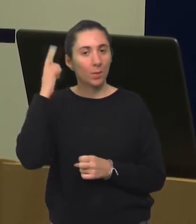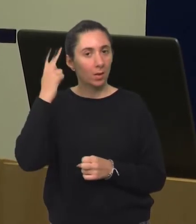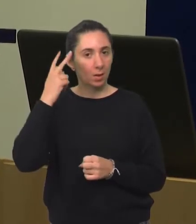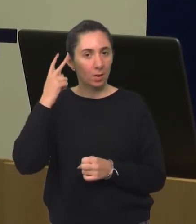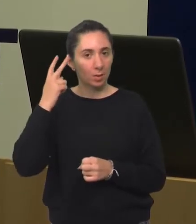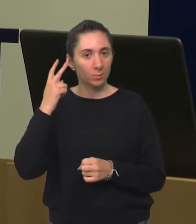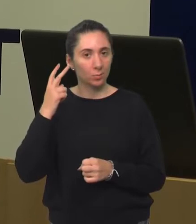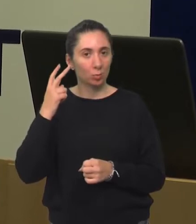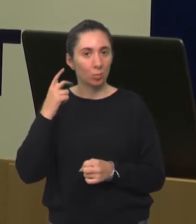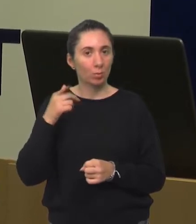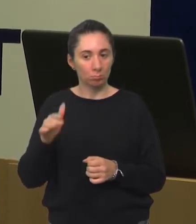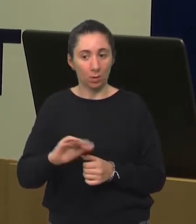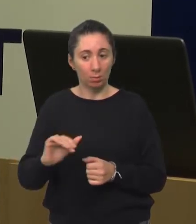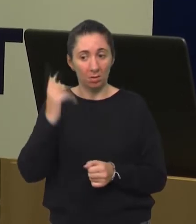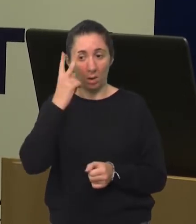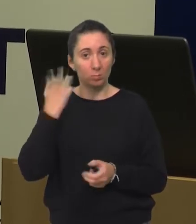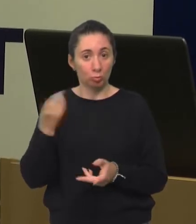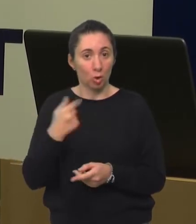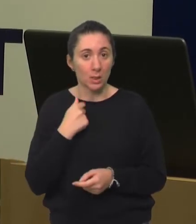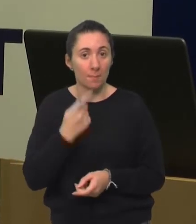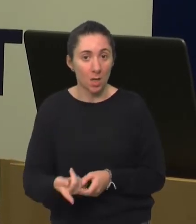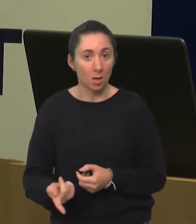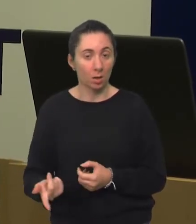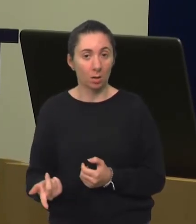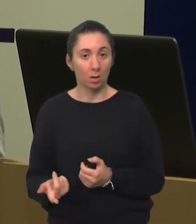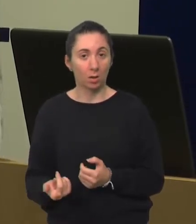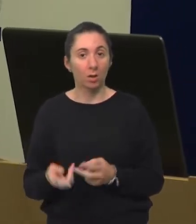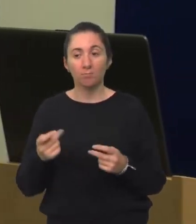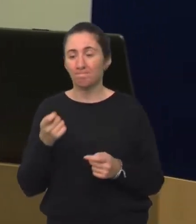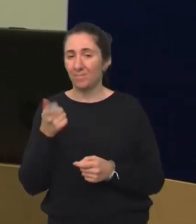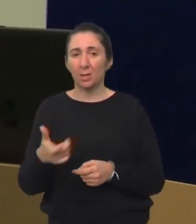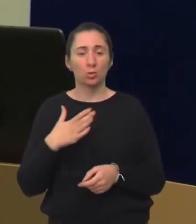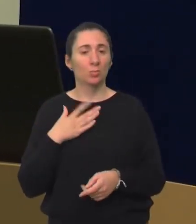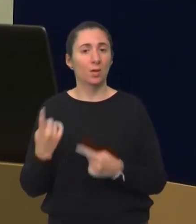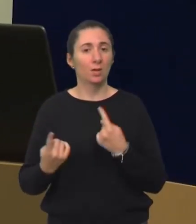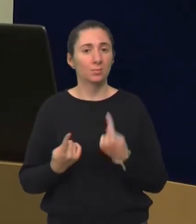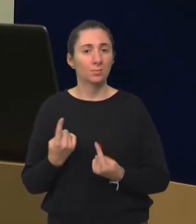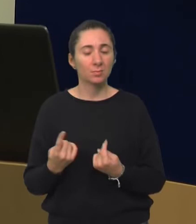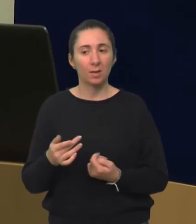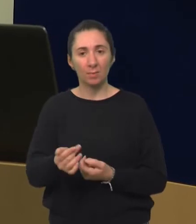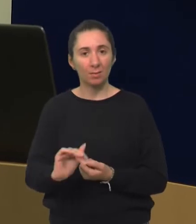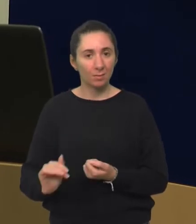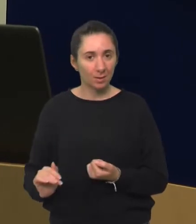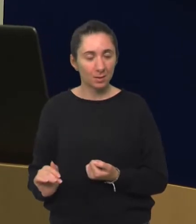Razumijevanje je zapravo znači ono da djete razumije zaista što ste mu rekli. Vrlo djetko ćete imati situacije da djeca,